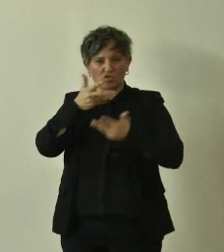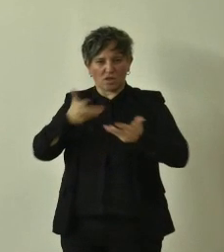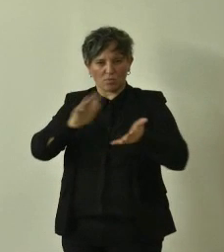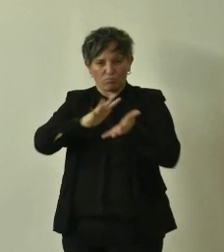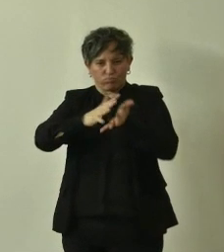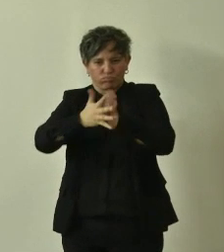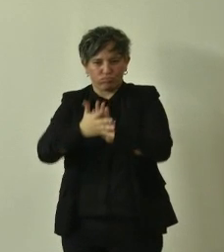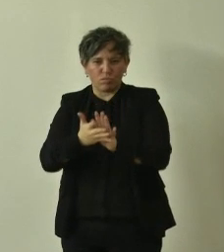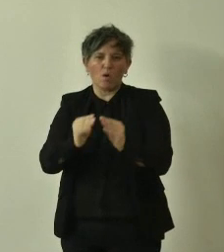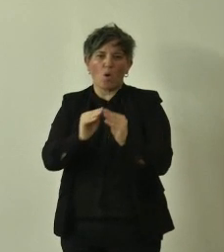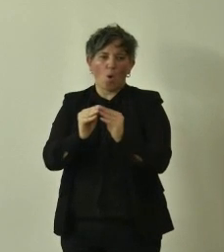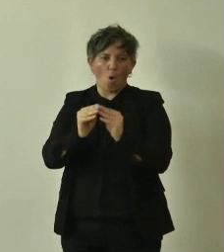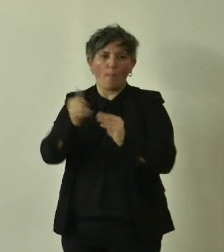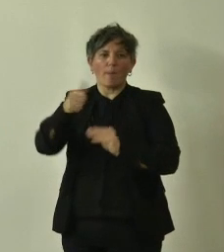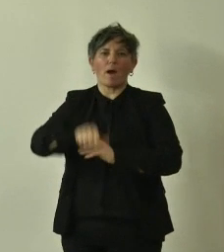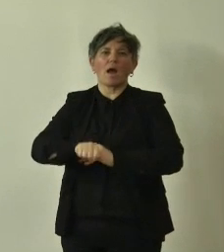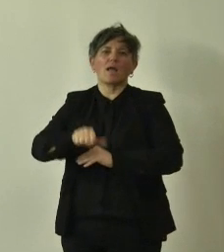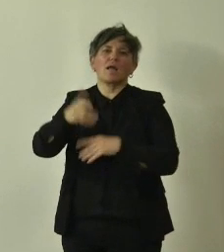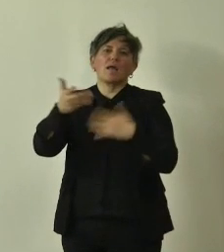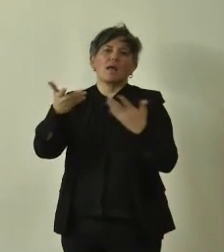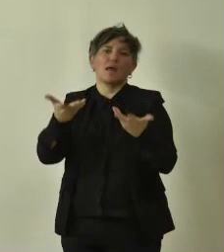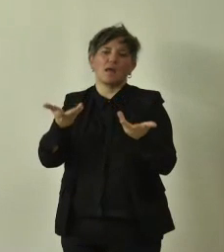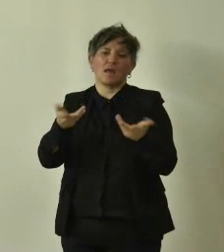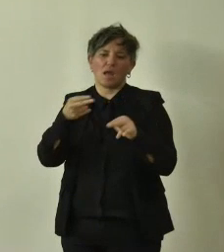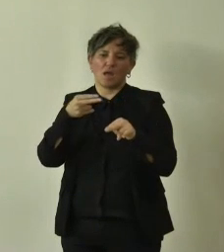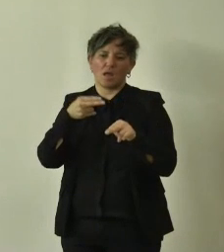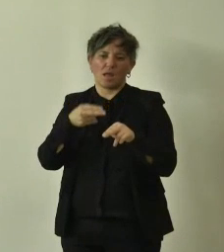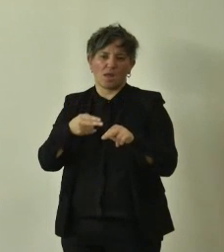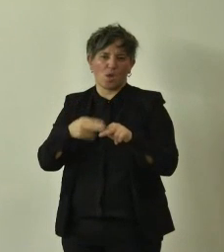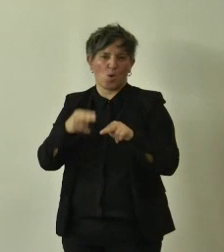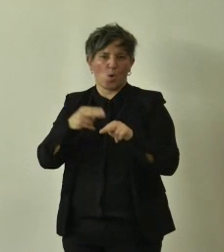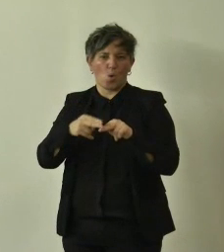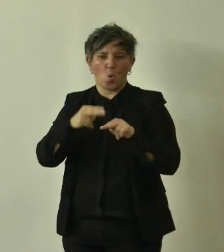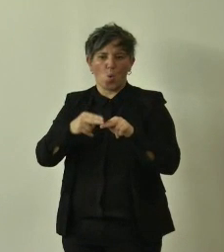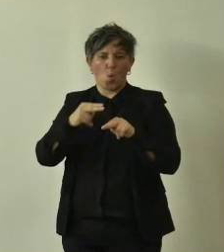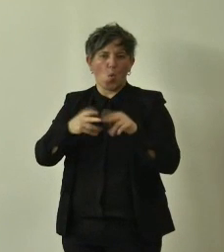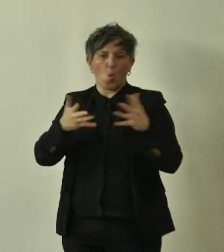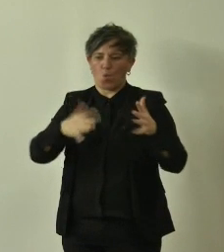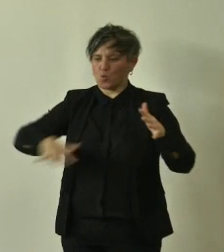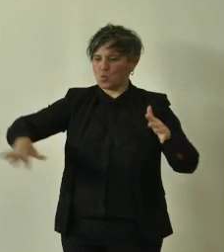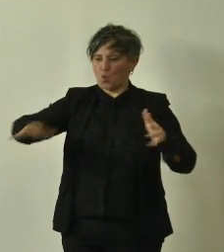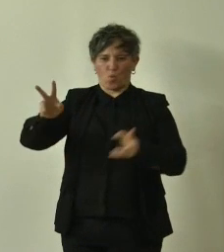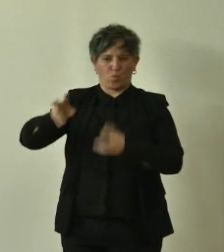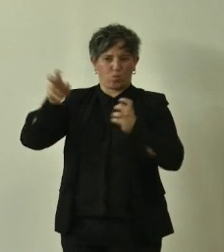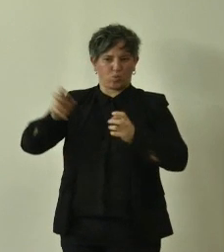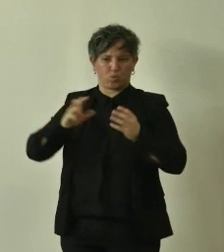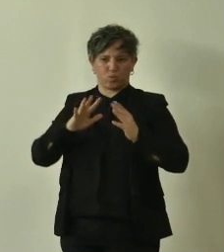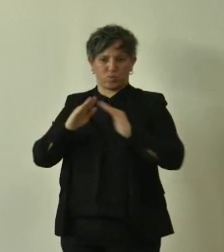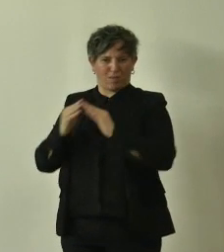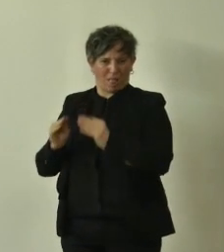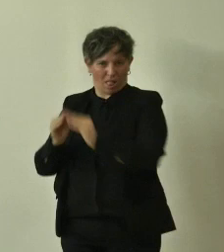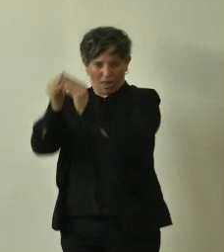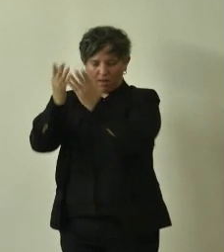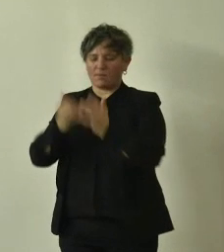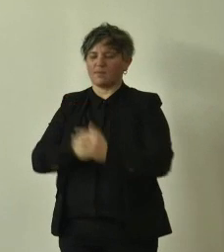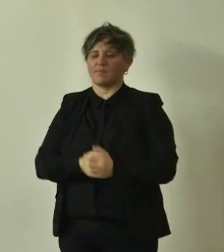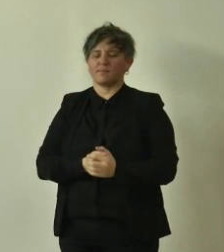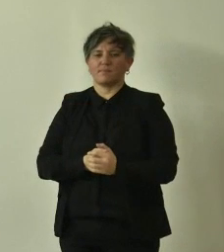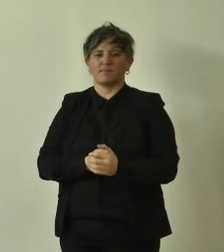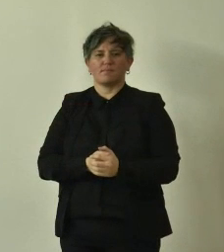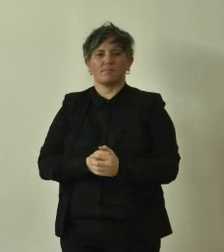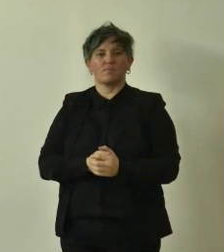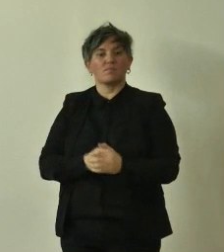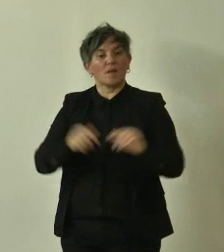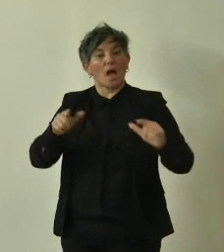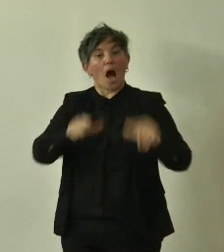col modificarsi delle urbanizzazioni l'albero è spesso legato anche a delle tradizioni